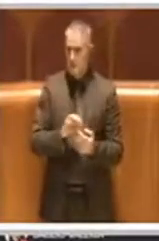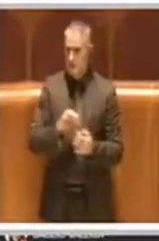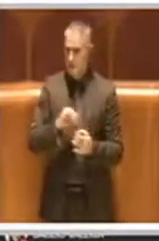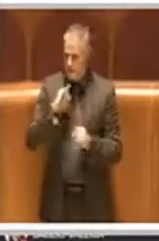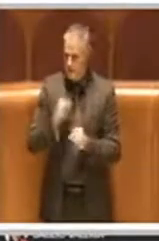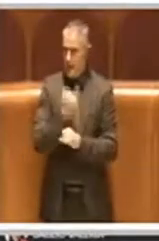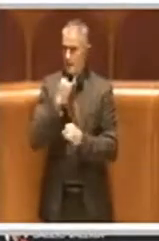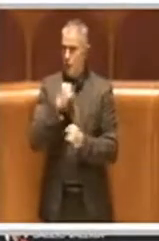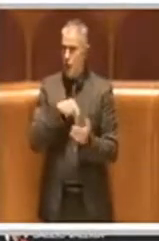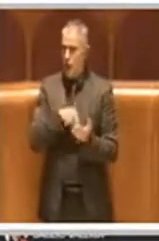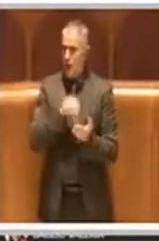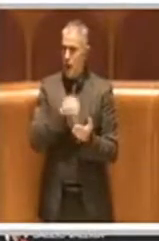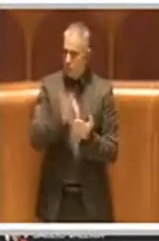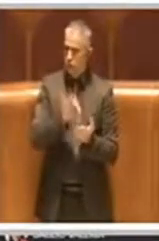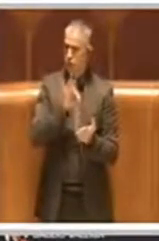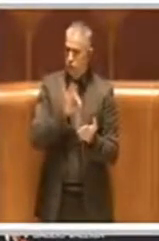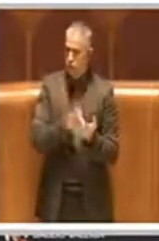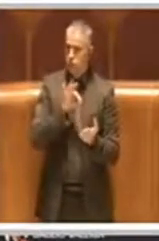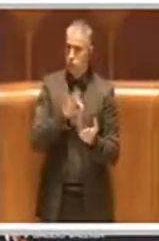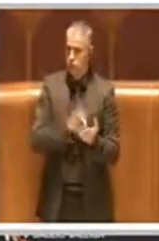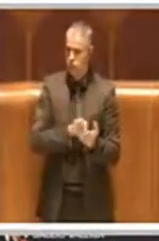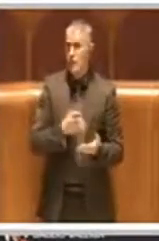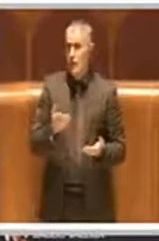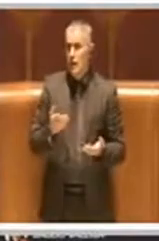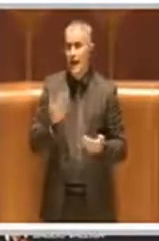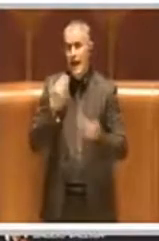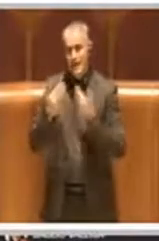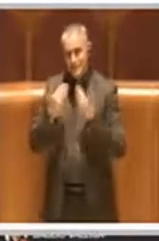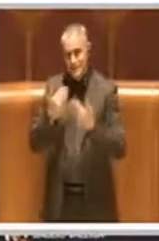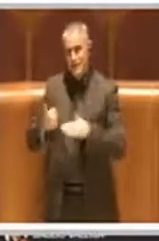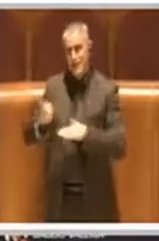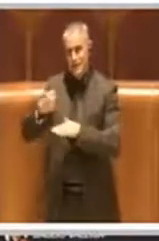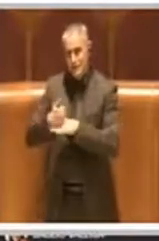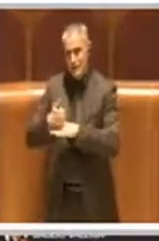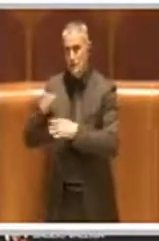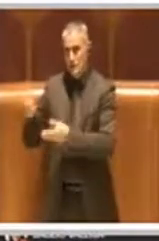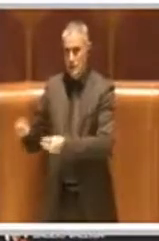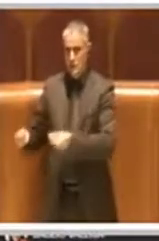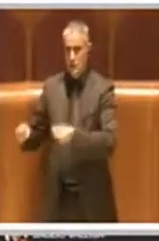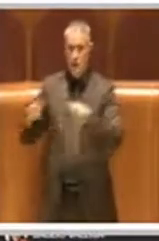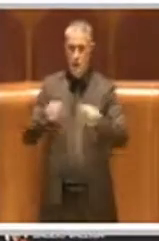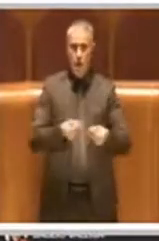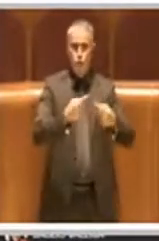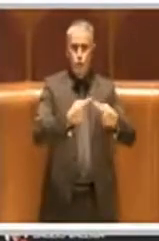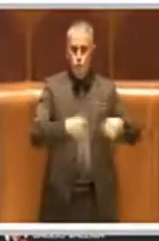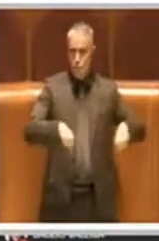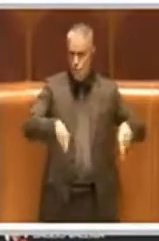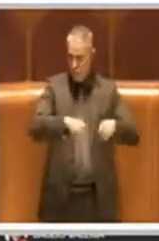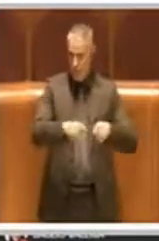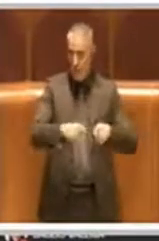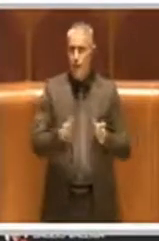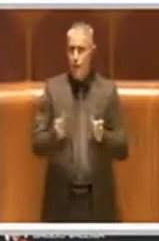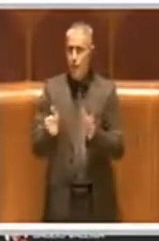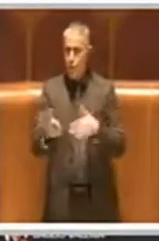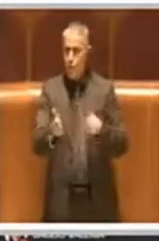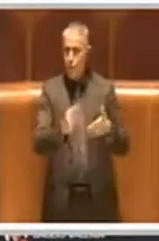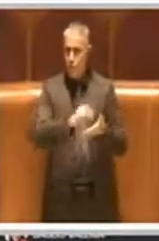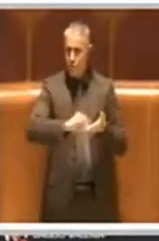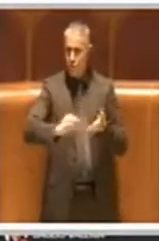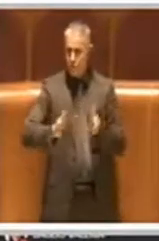chiaramente l'Assemblea Capitolina li dà all'Aggiunta e agli uffici.